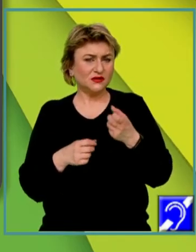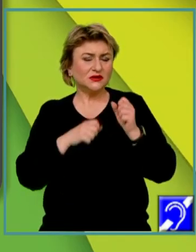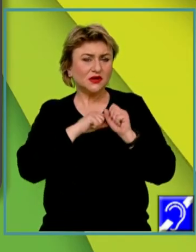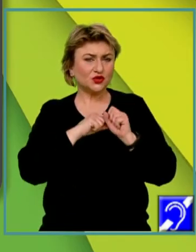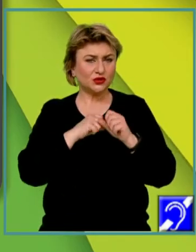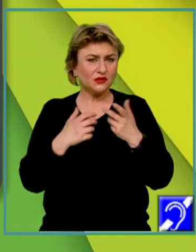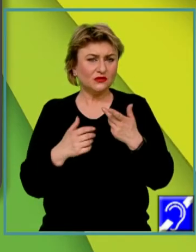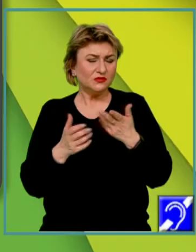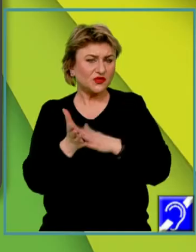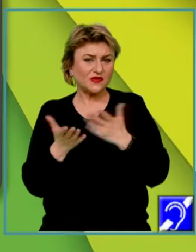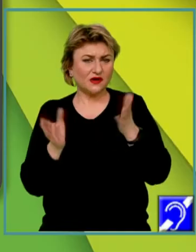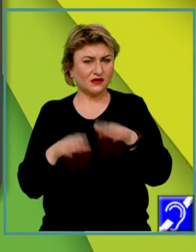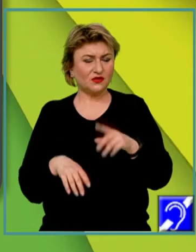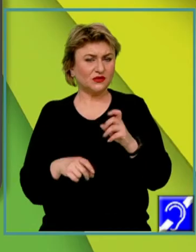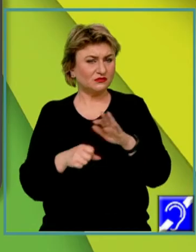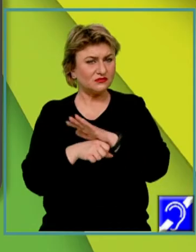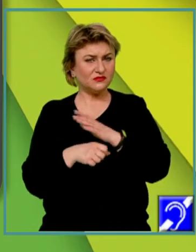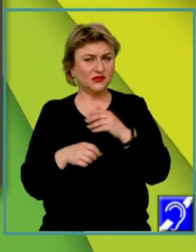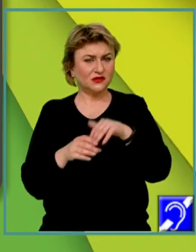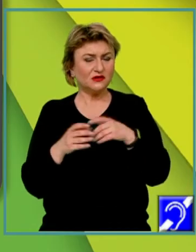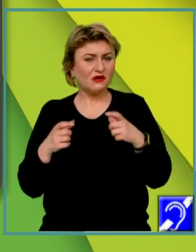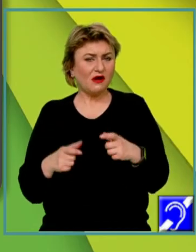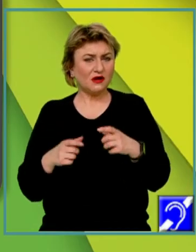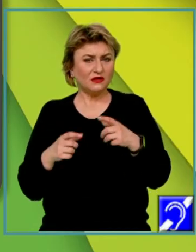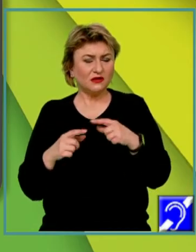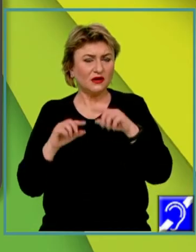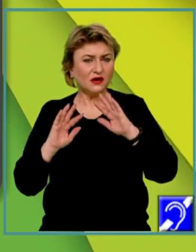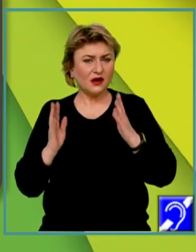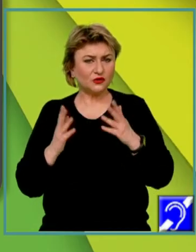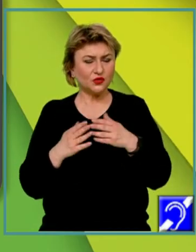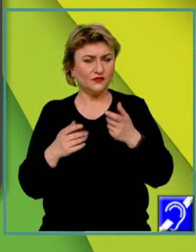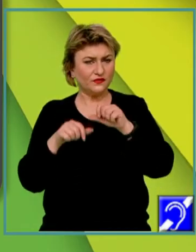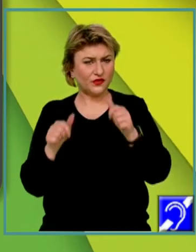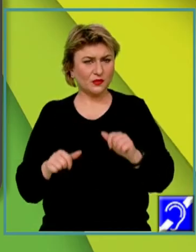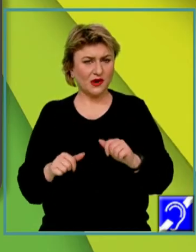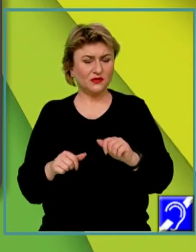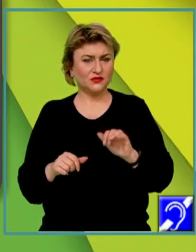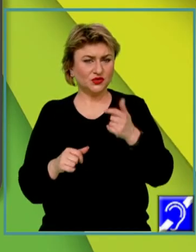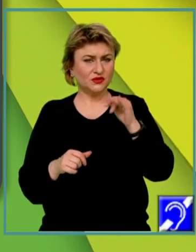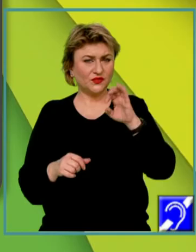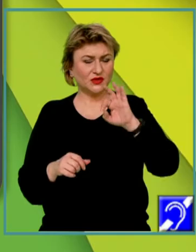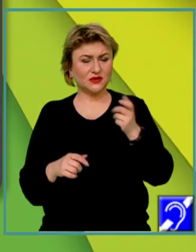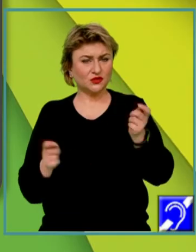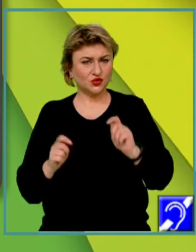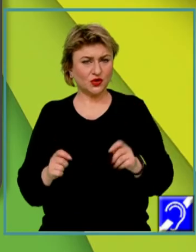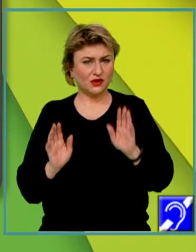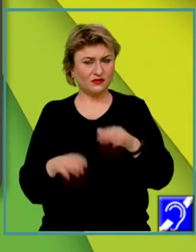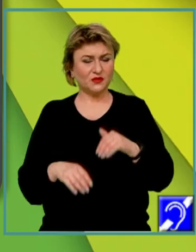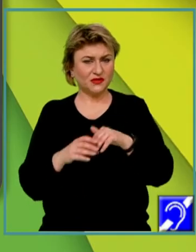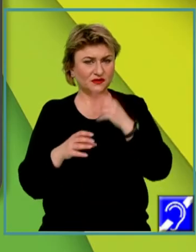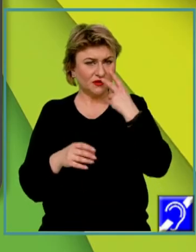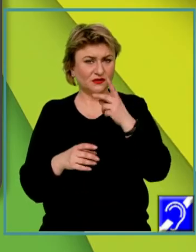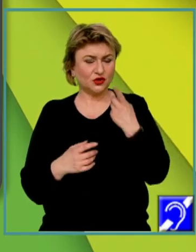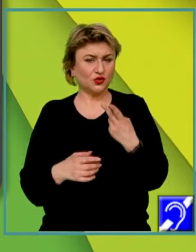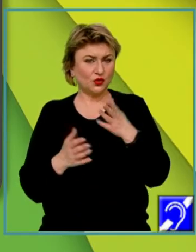rolul pe care îl au, de îndeplinit în cadrul formal. Raportându-ne la influența socială, avem în vedere